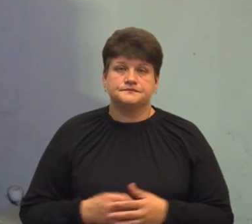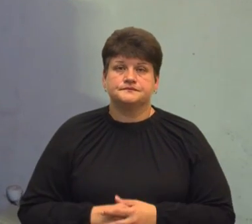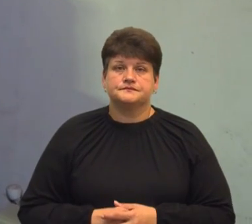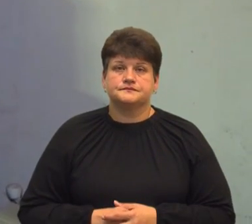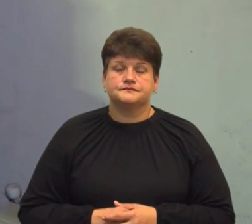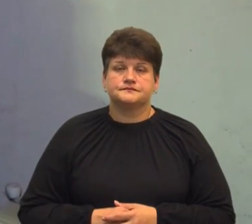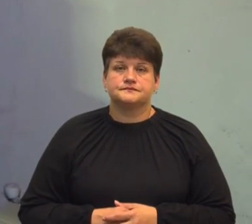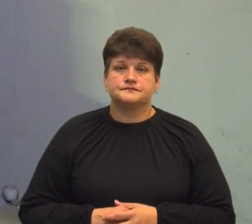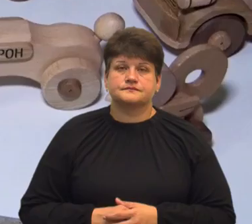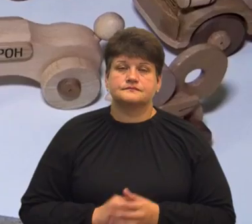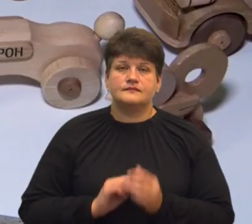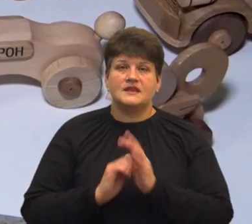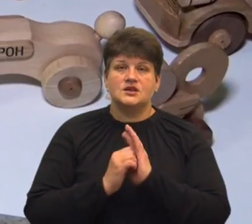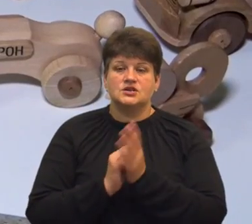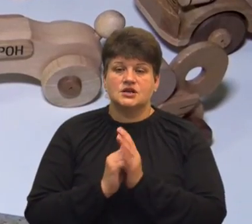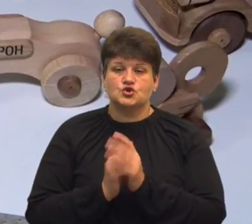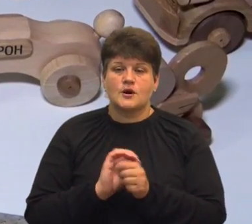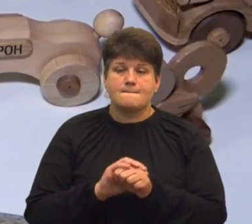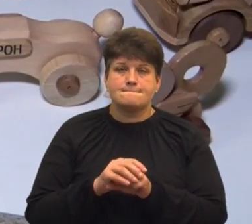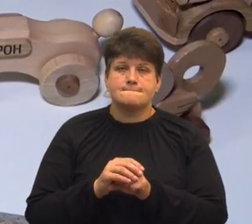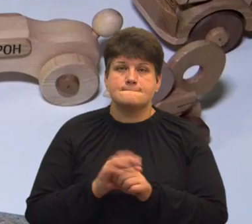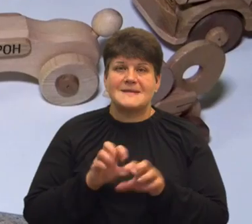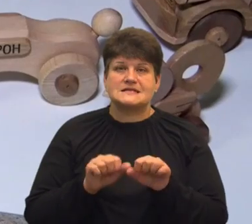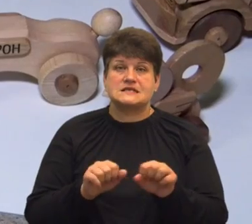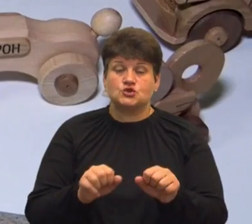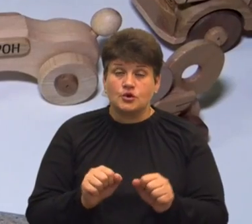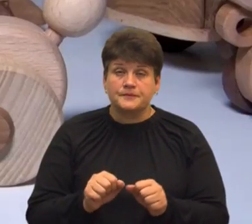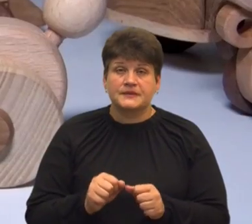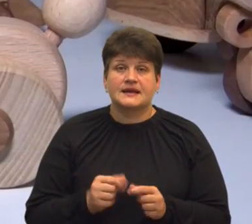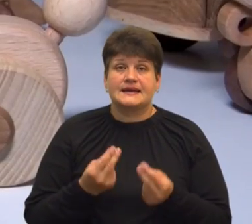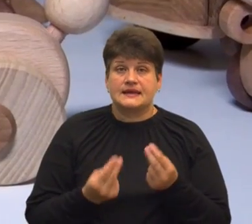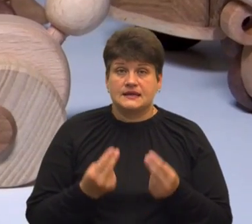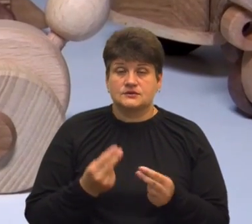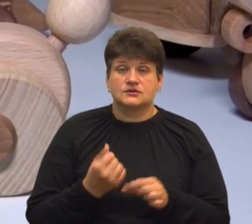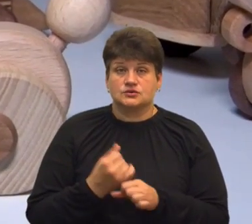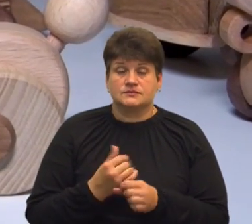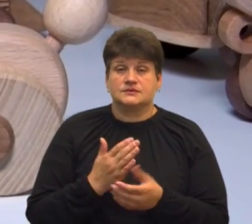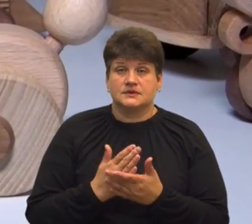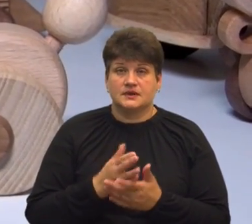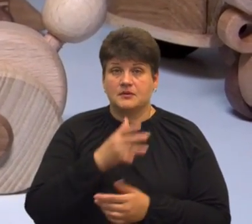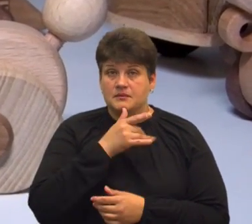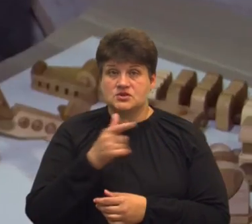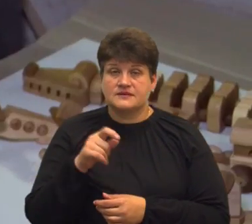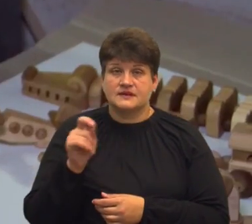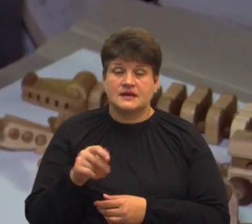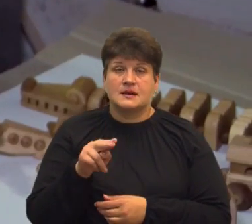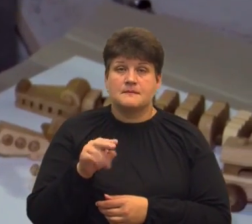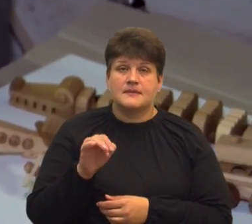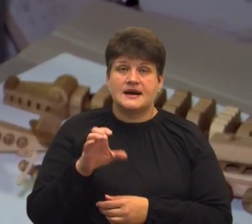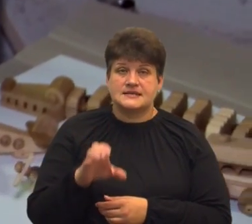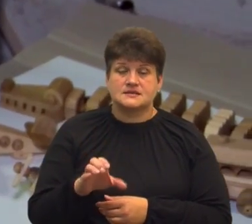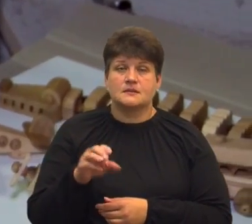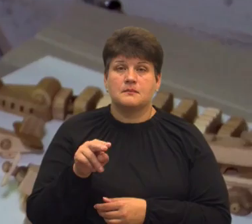Гіжачок, масажор такий. Серед іграшок, які Олександр виготовив під час війни – пес «Патрон» та вантажівка із